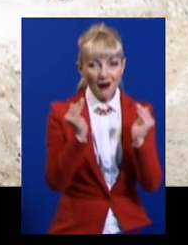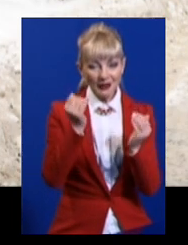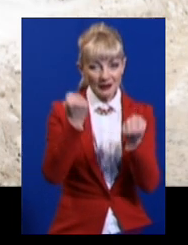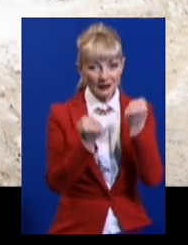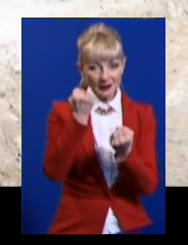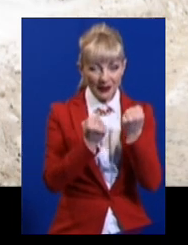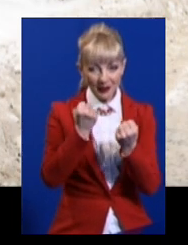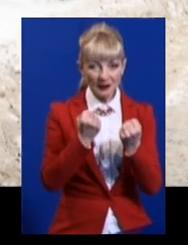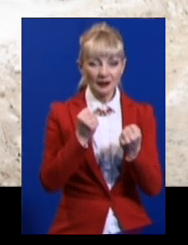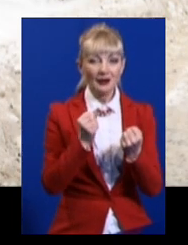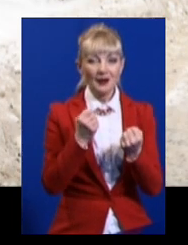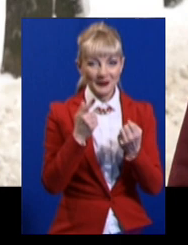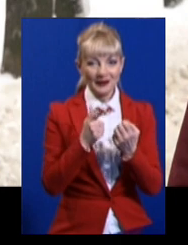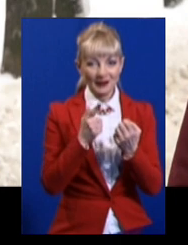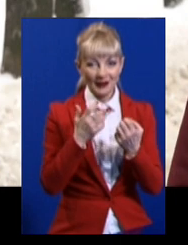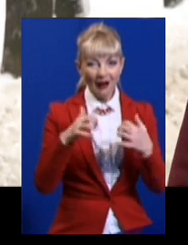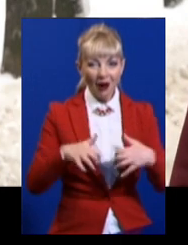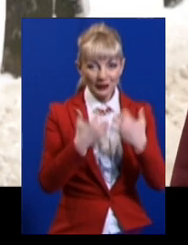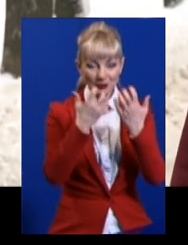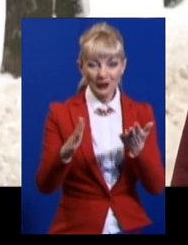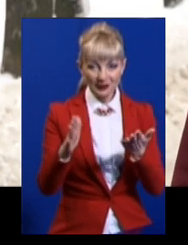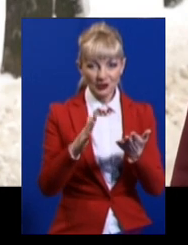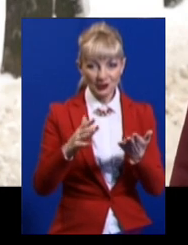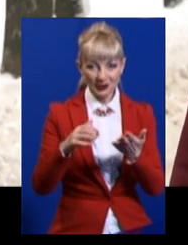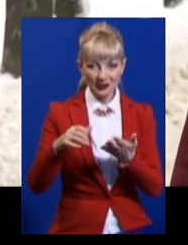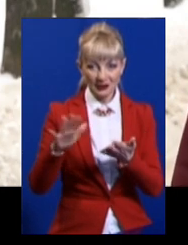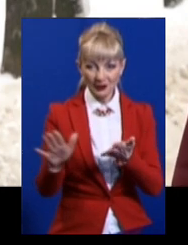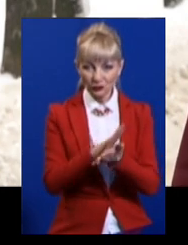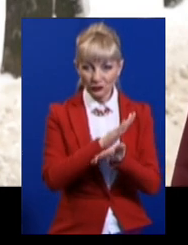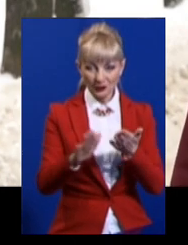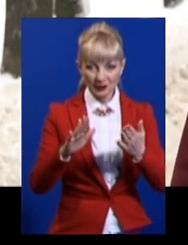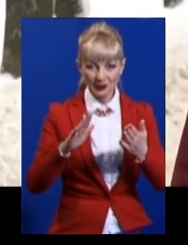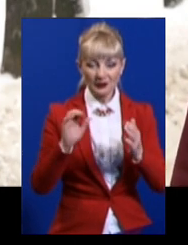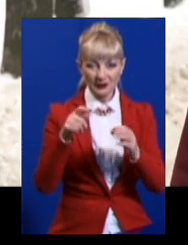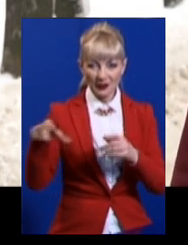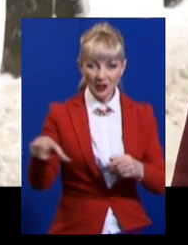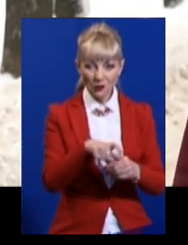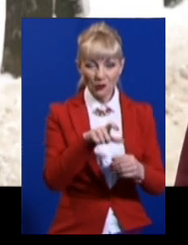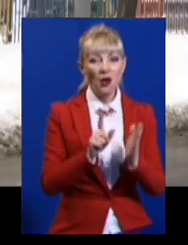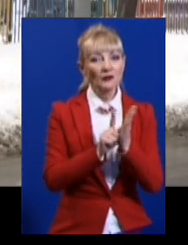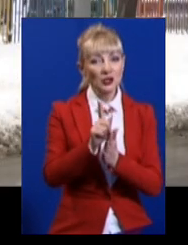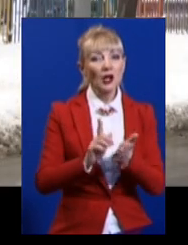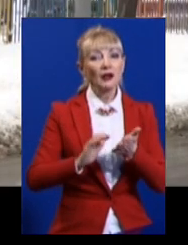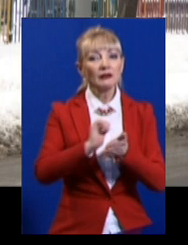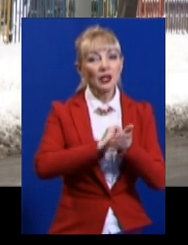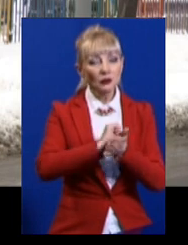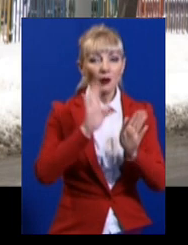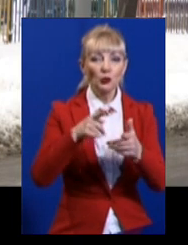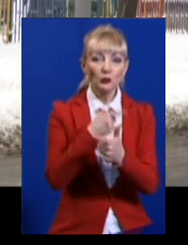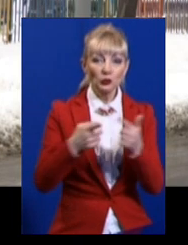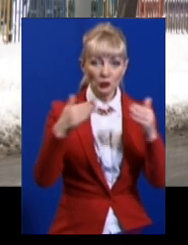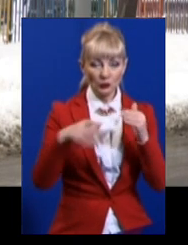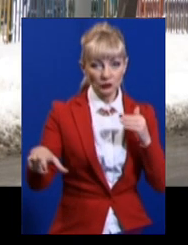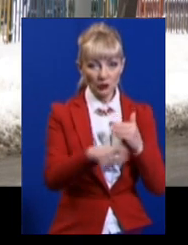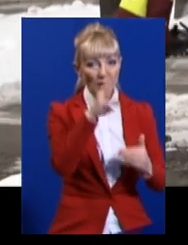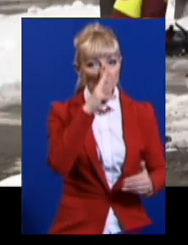механізовано розчищати дороги. Спочатку тротуари, потім внутриквартальні дороги. За словами комунальника,